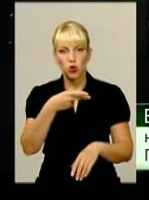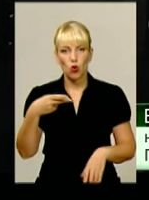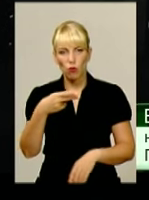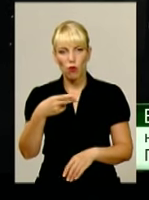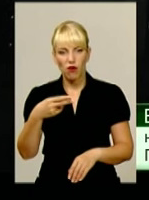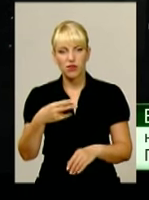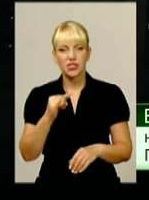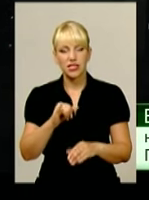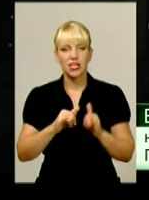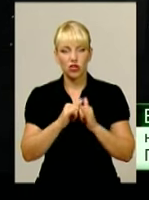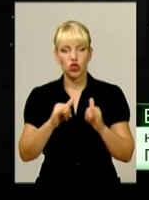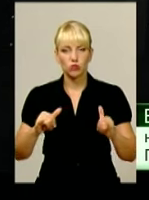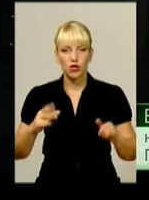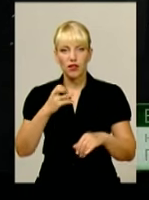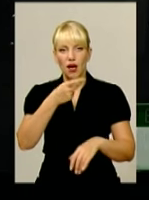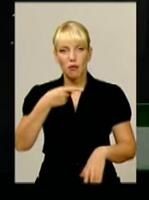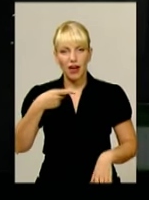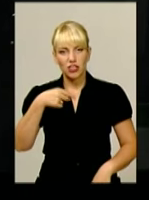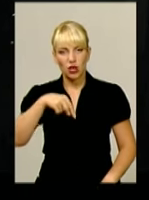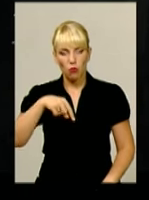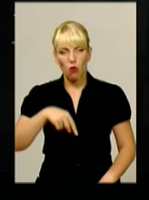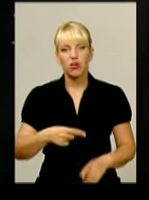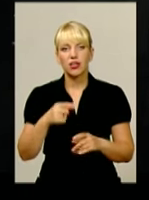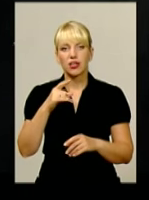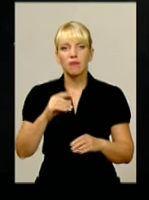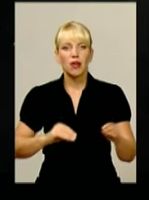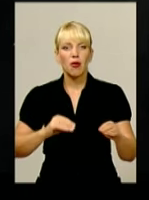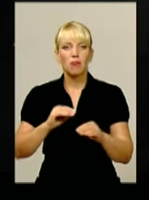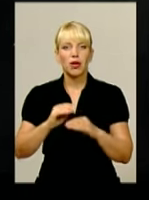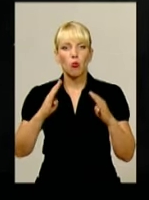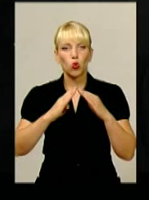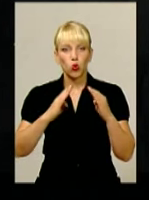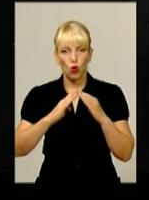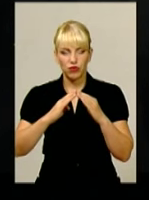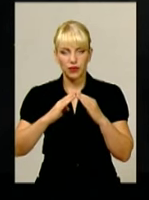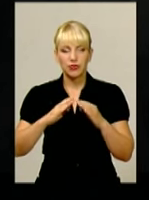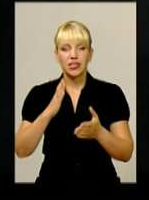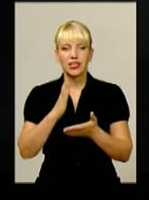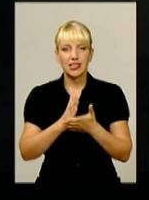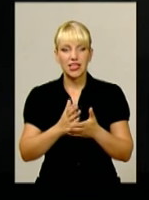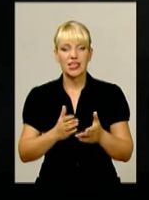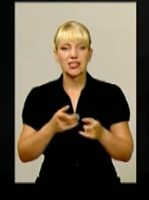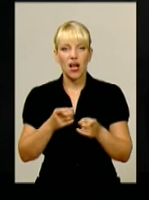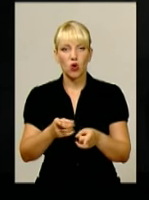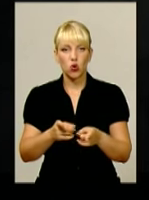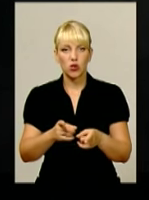і розповсюджилась на перший поверх прибудови. Є загроза